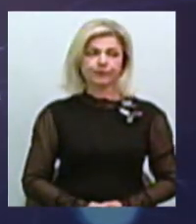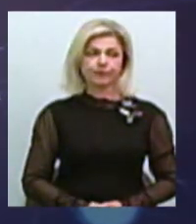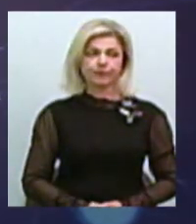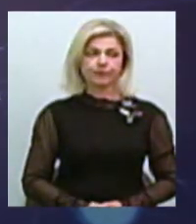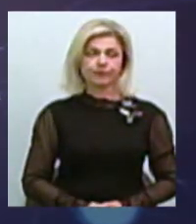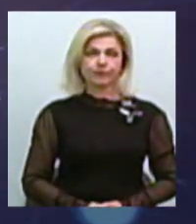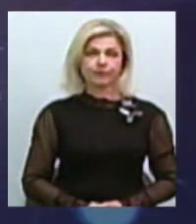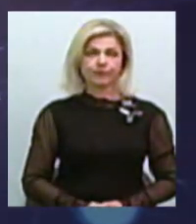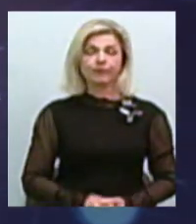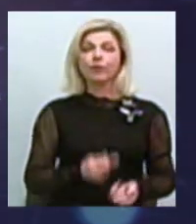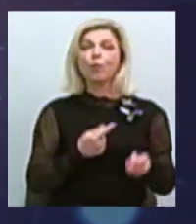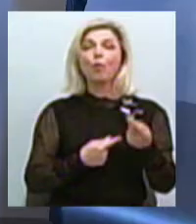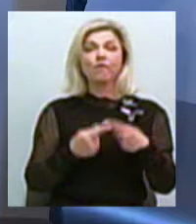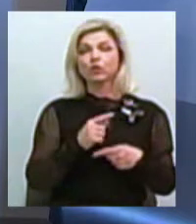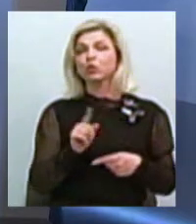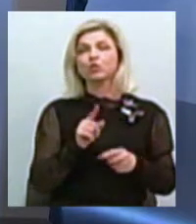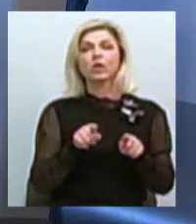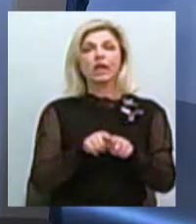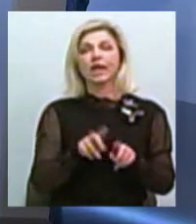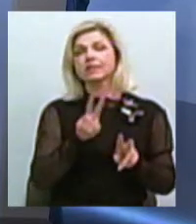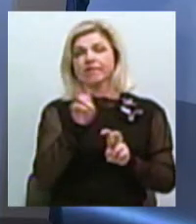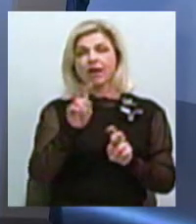Повернемося, що є така цивілізація. Так,